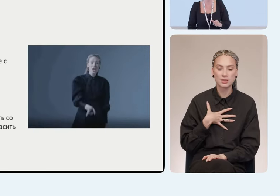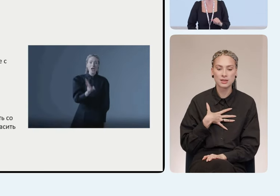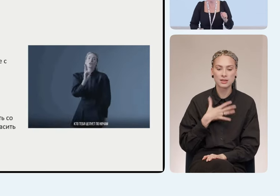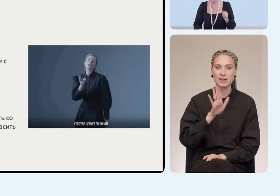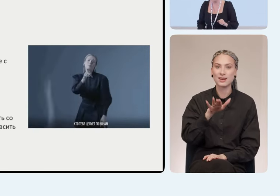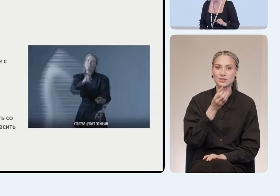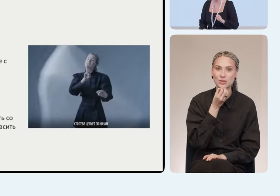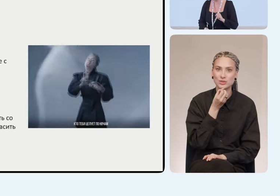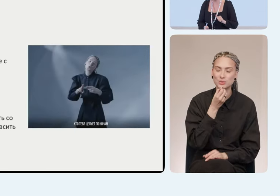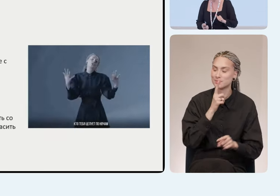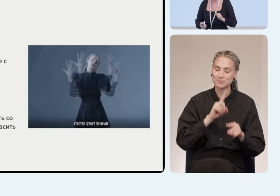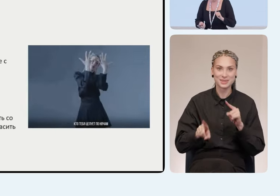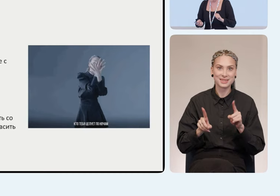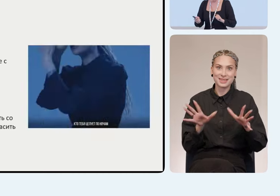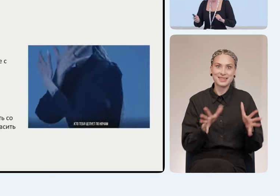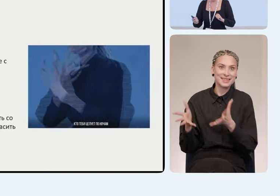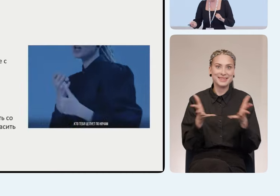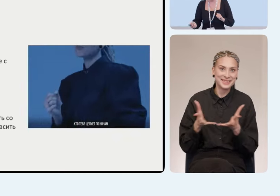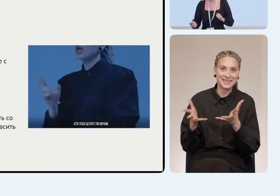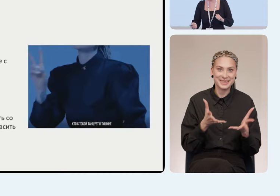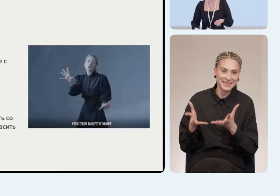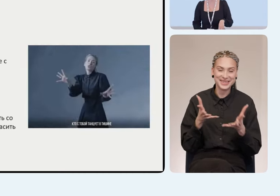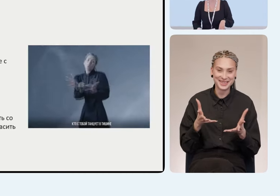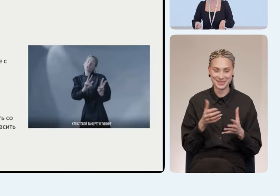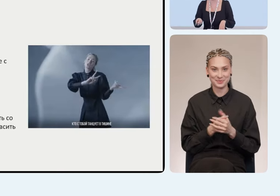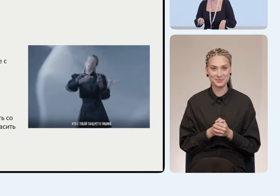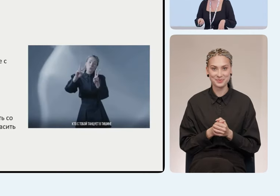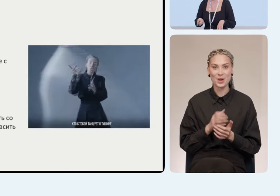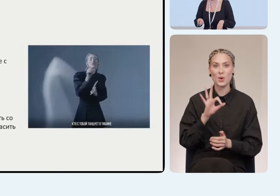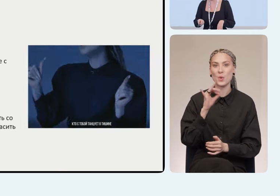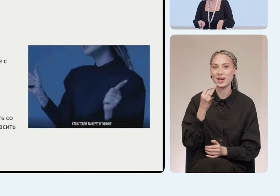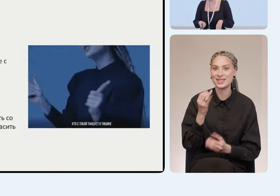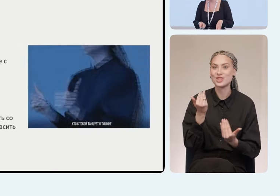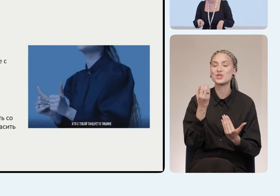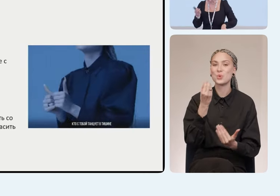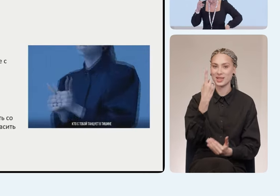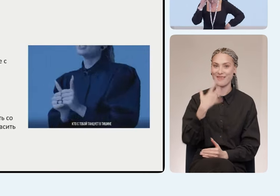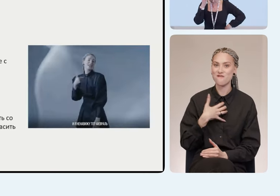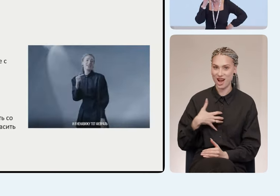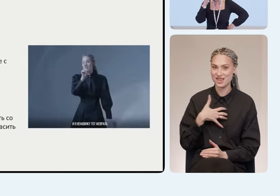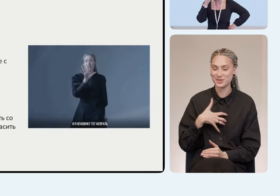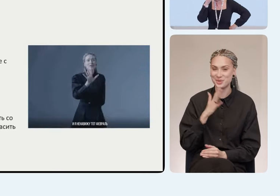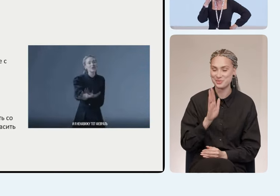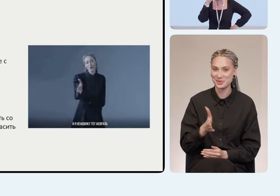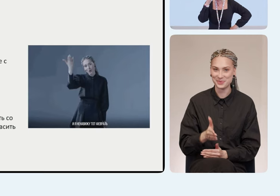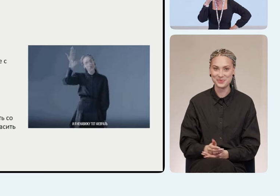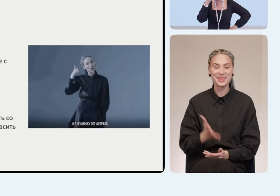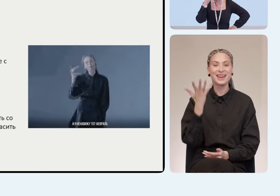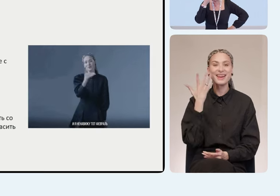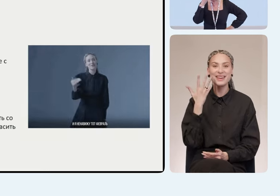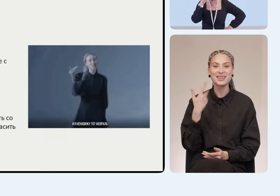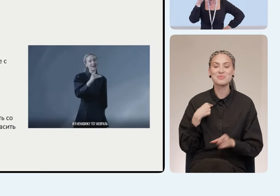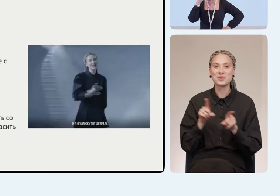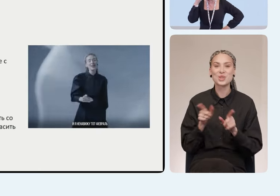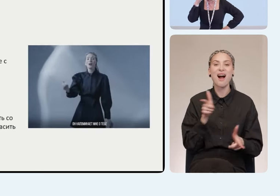пойдет». Очень быстро ориентировались. И сейчас будет еще один важный момент. Когда мы тоже